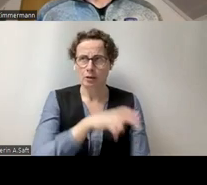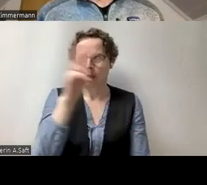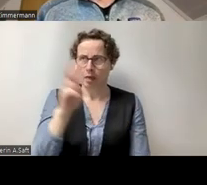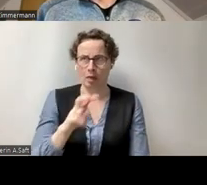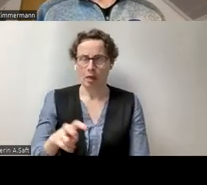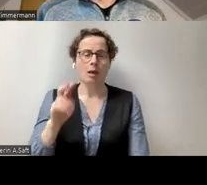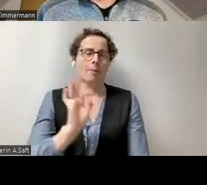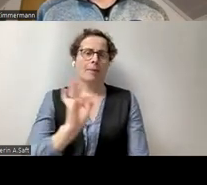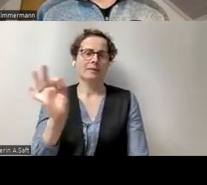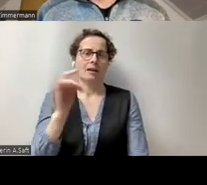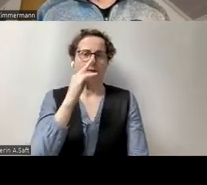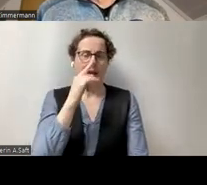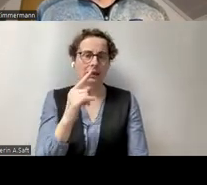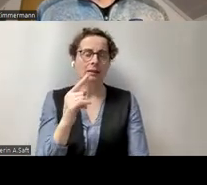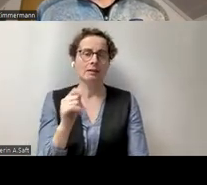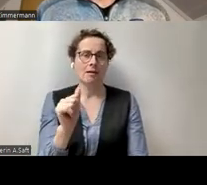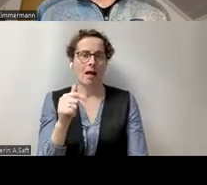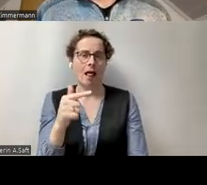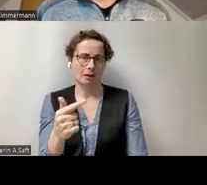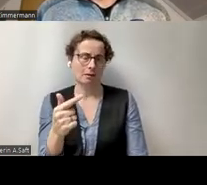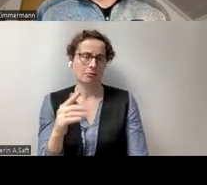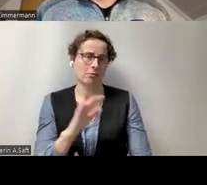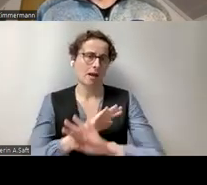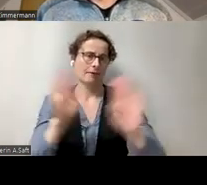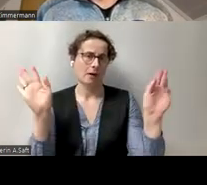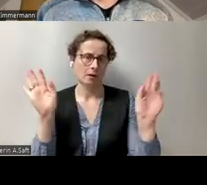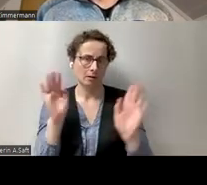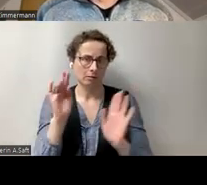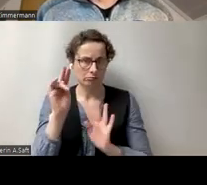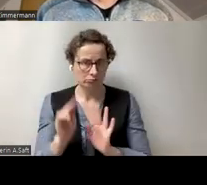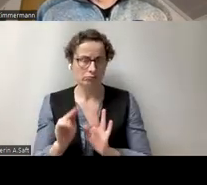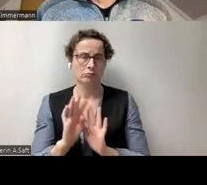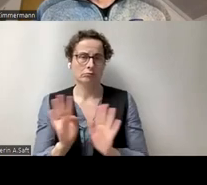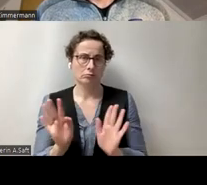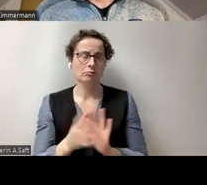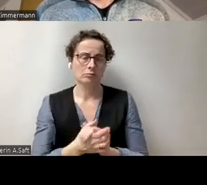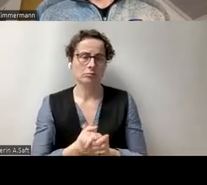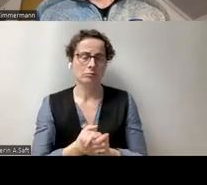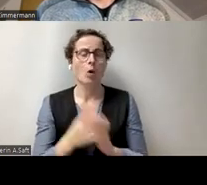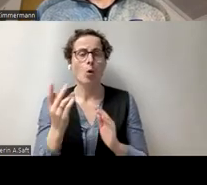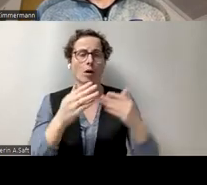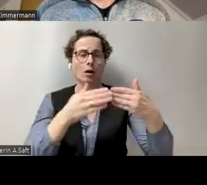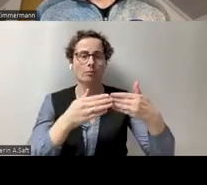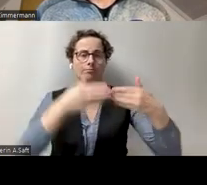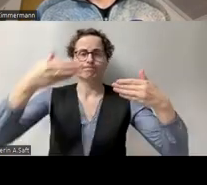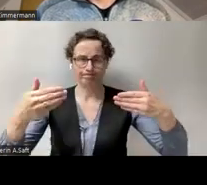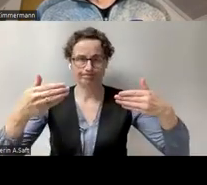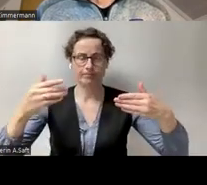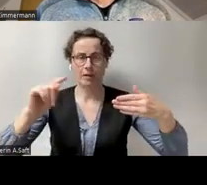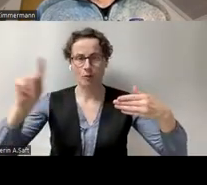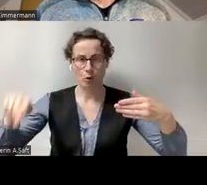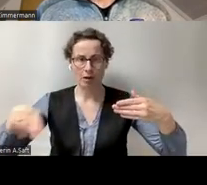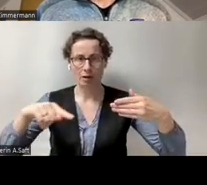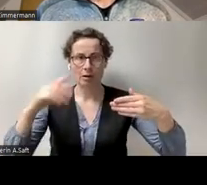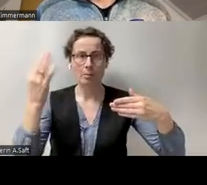schöner, wenn Sie diese lange Beschriftung auf einer separaten Folie machen. Dann muss man nicht danach suchen.